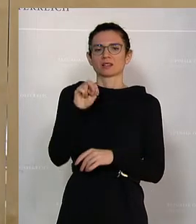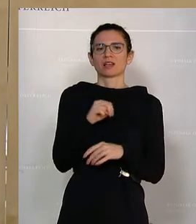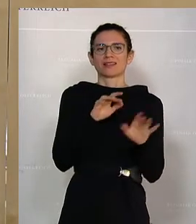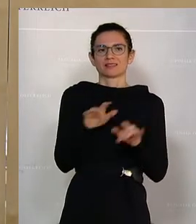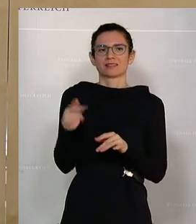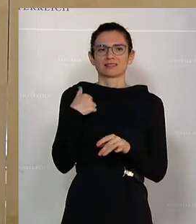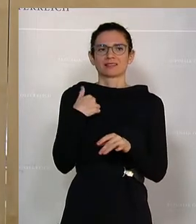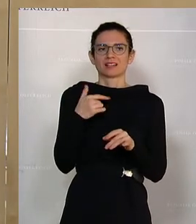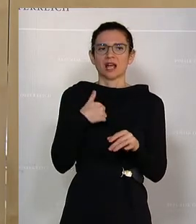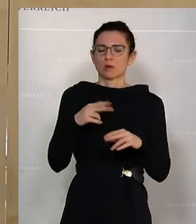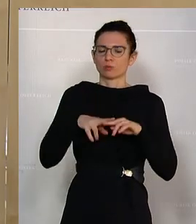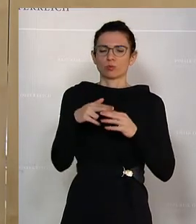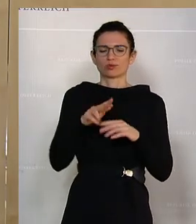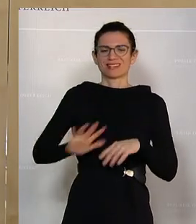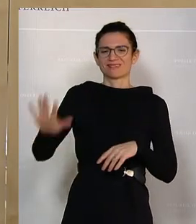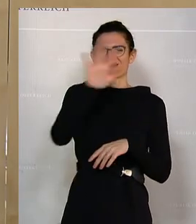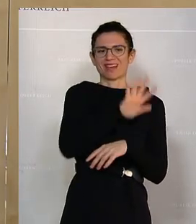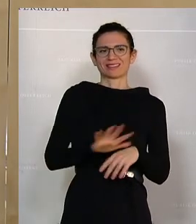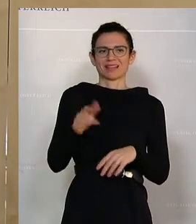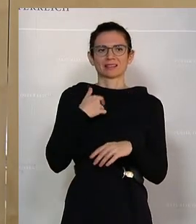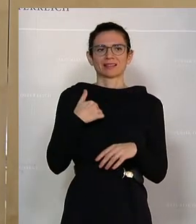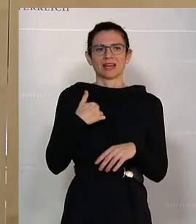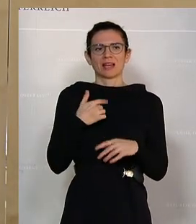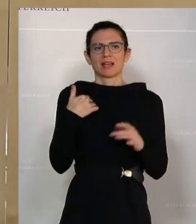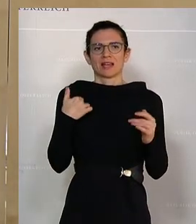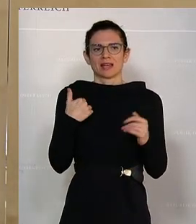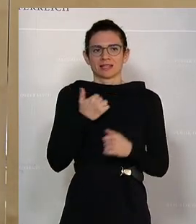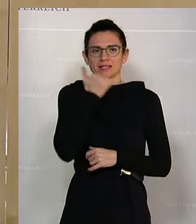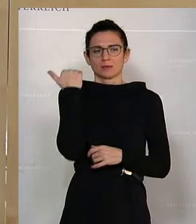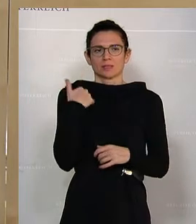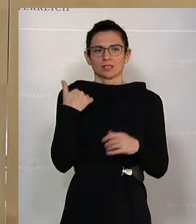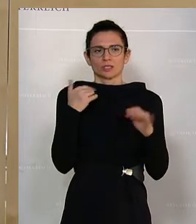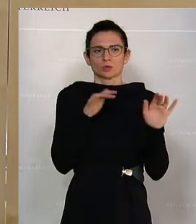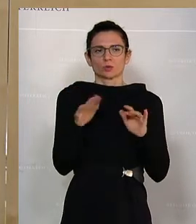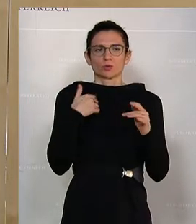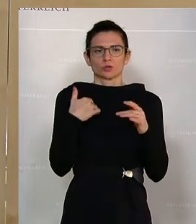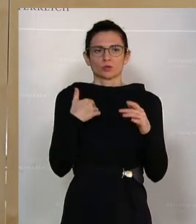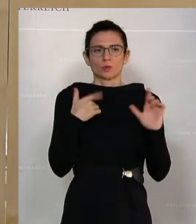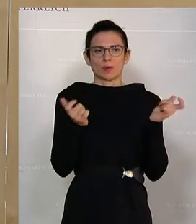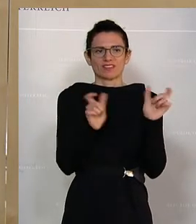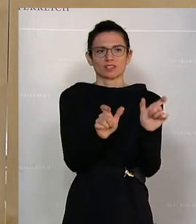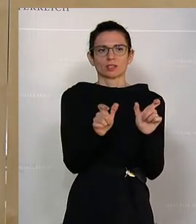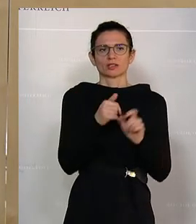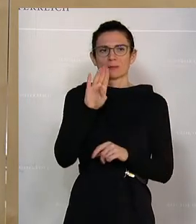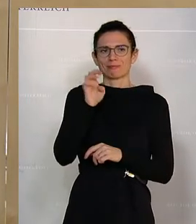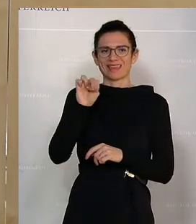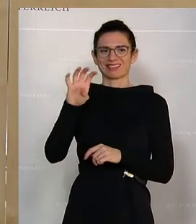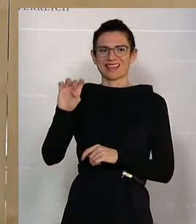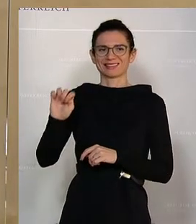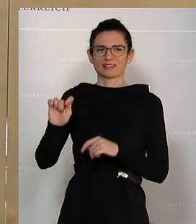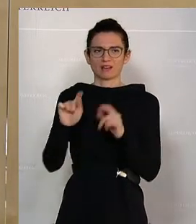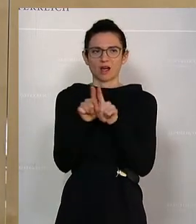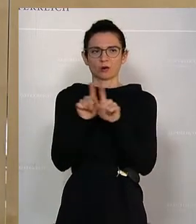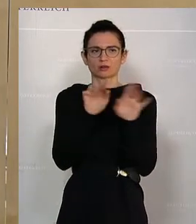des bundesweiten Netzwerks Extremismusprävention und Deradikalisierung, kurz BNET, auch entsprechend